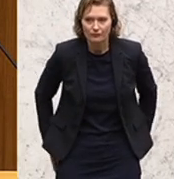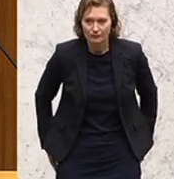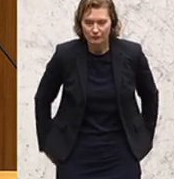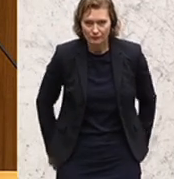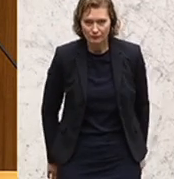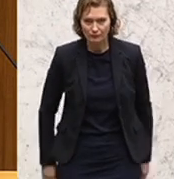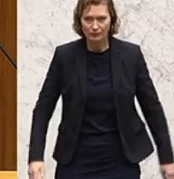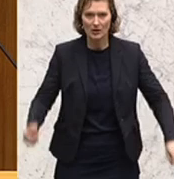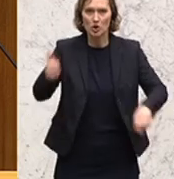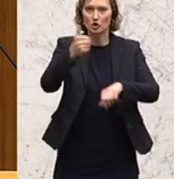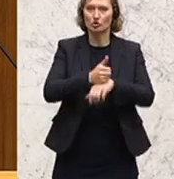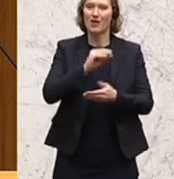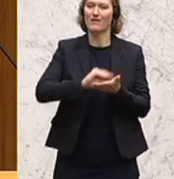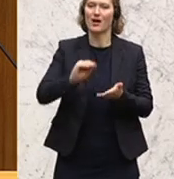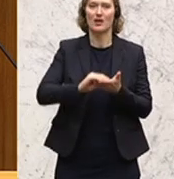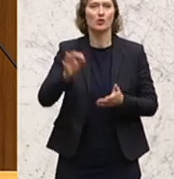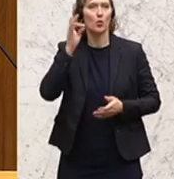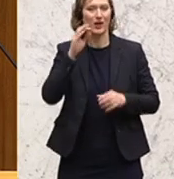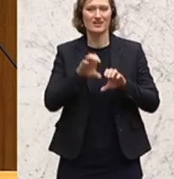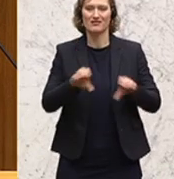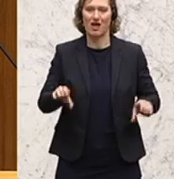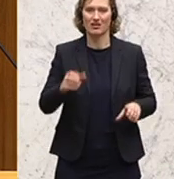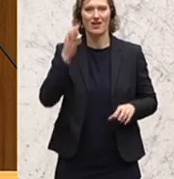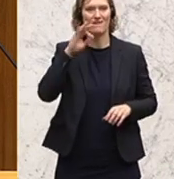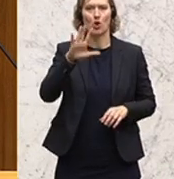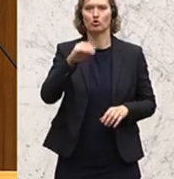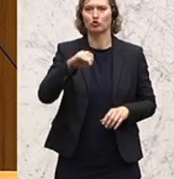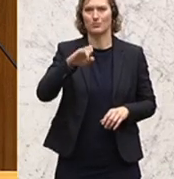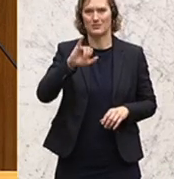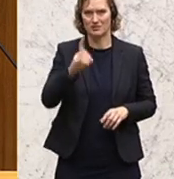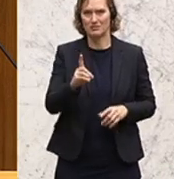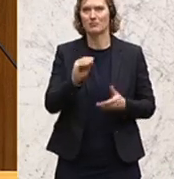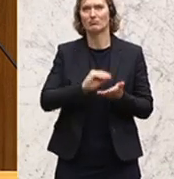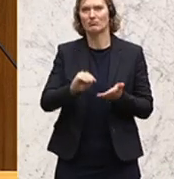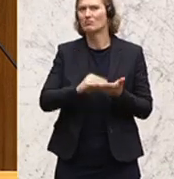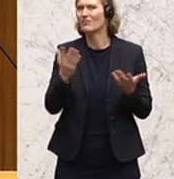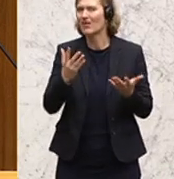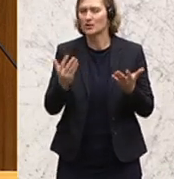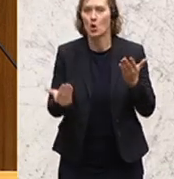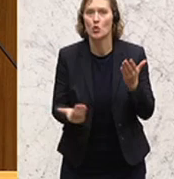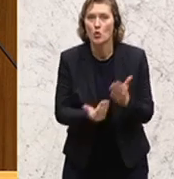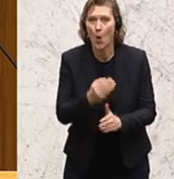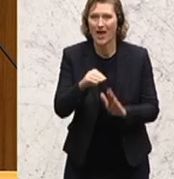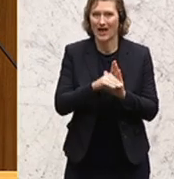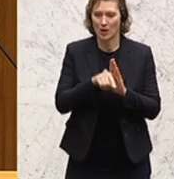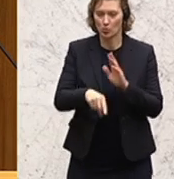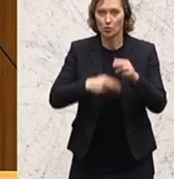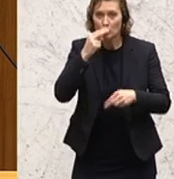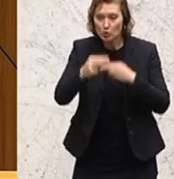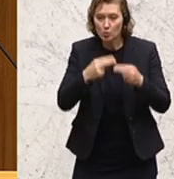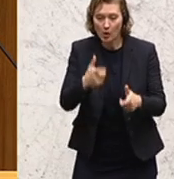Alexandra Vöderl-Schmidt, hat es kürzlich sinngemäß auf den Punkt gebracht. Die Neuregelung des Untersuchungsausschusses